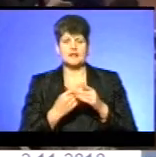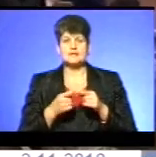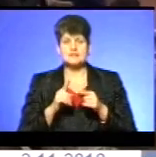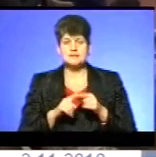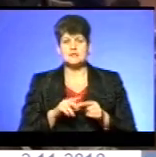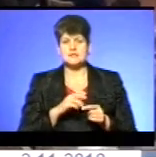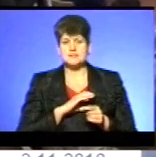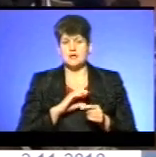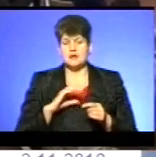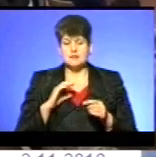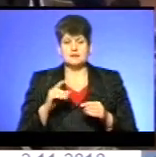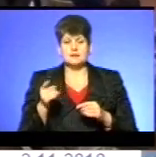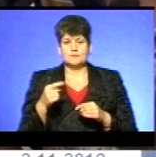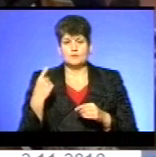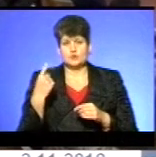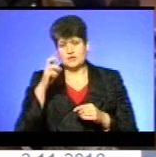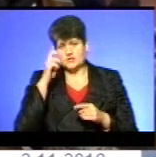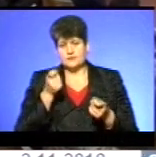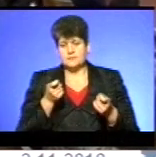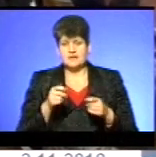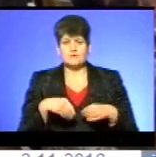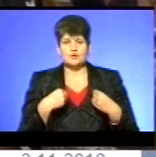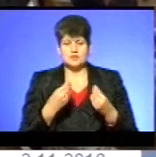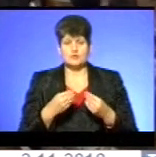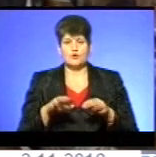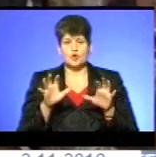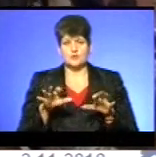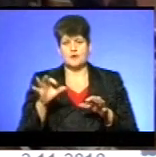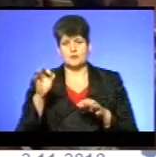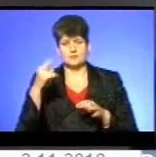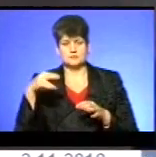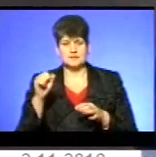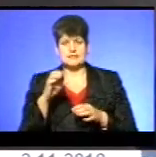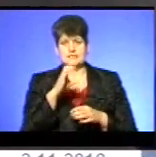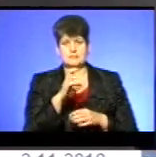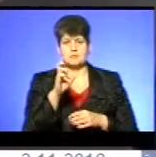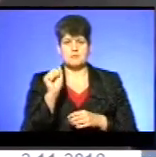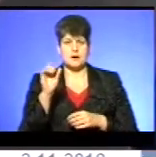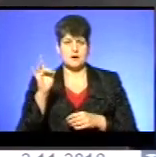відзнаки від Тернопільської обласної державної адміністрації. Її вручив голова держадміністрації Степан Барна.